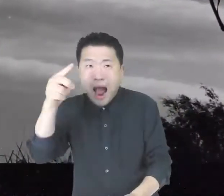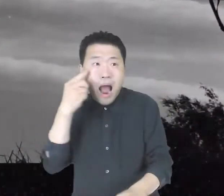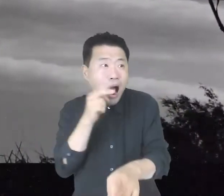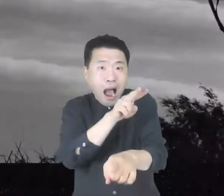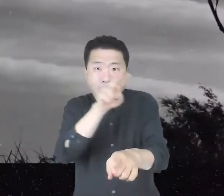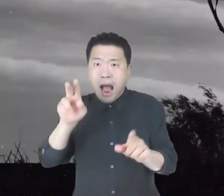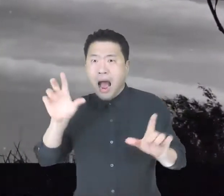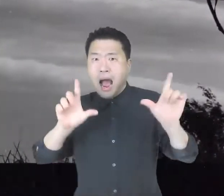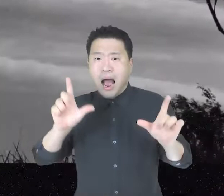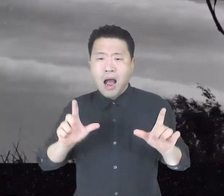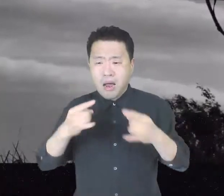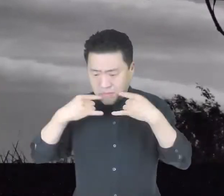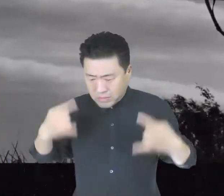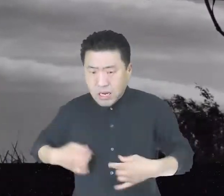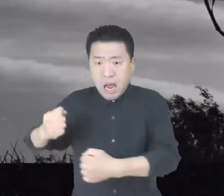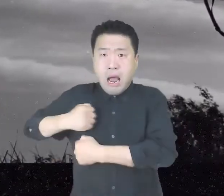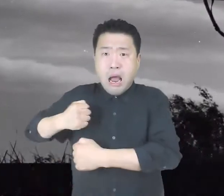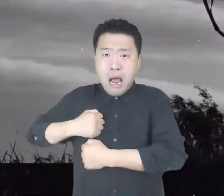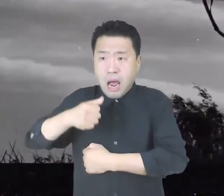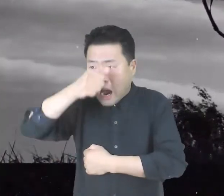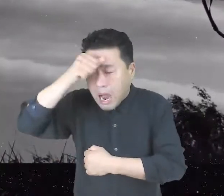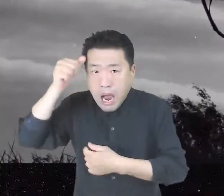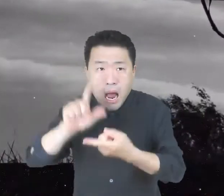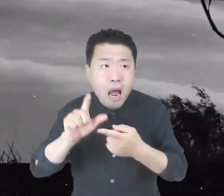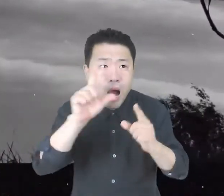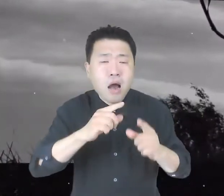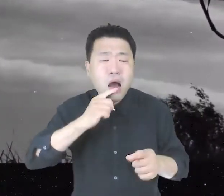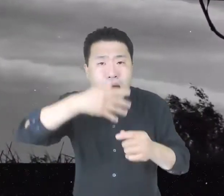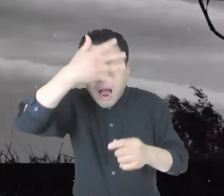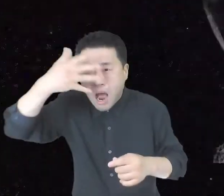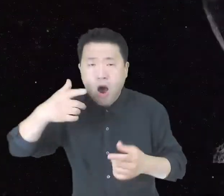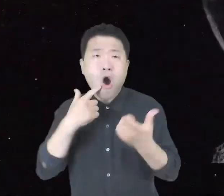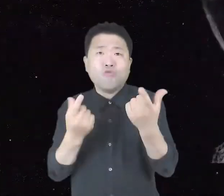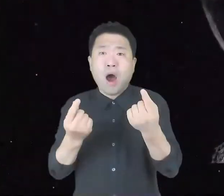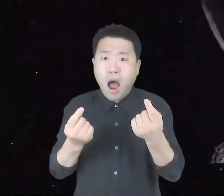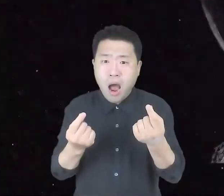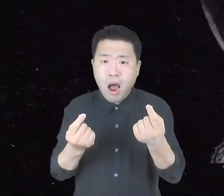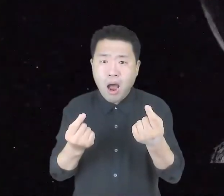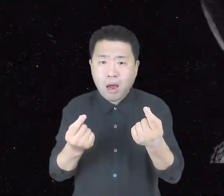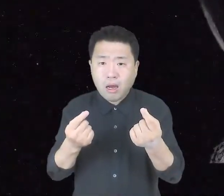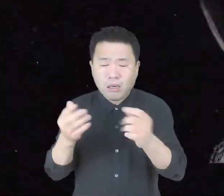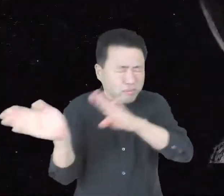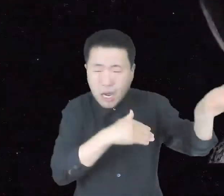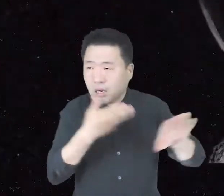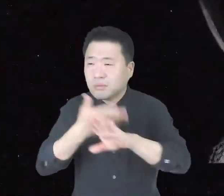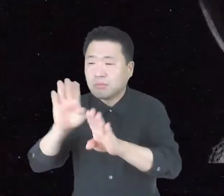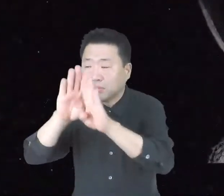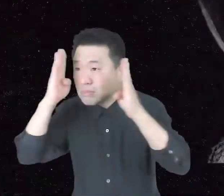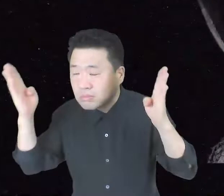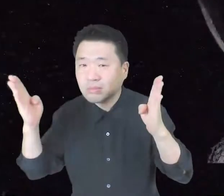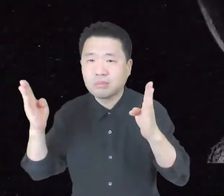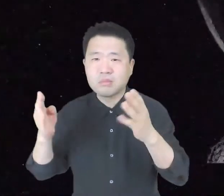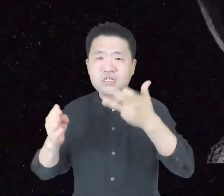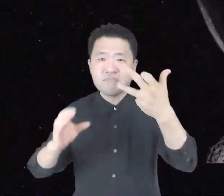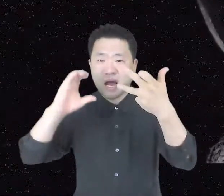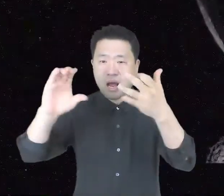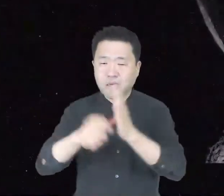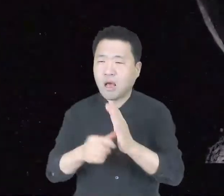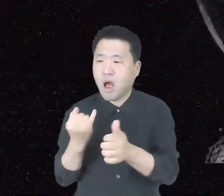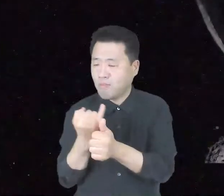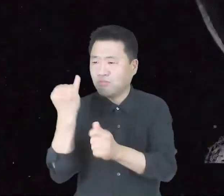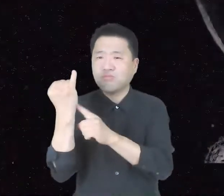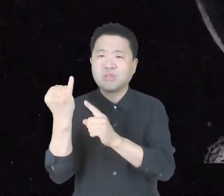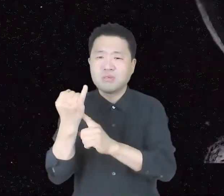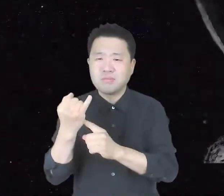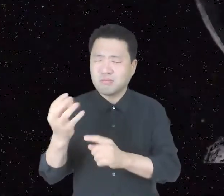전장이 보인다. 프랑스군 병사였던 내 삶이 마치 영화 같다. 또 다른 문을 여니. 나는 18세기의 백작